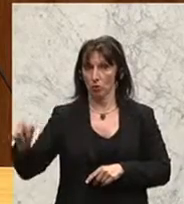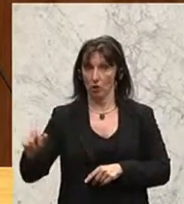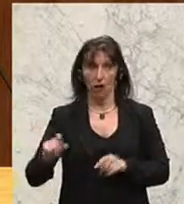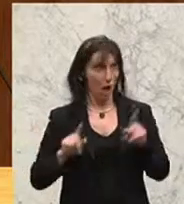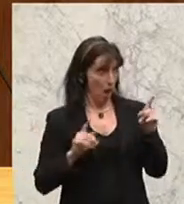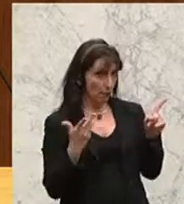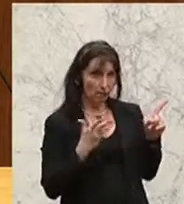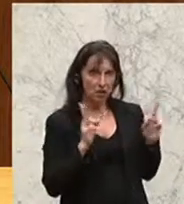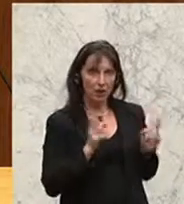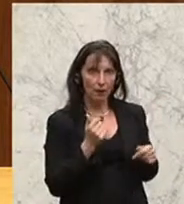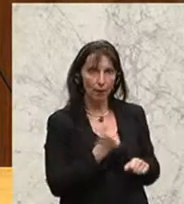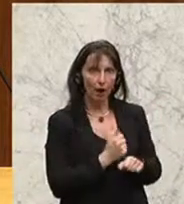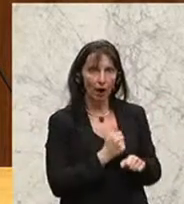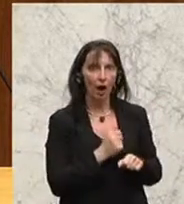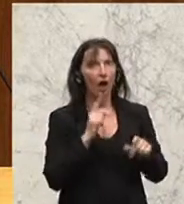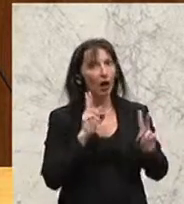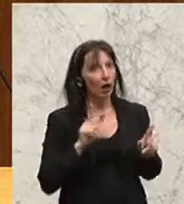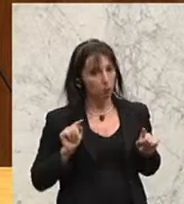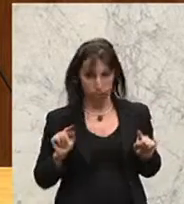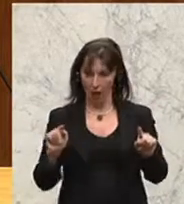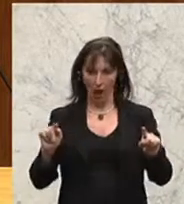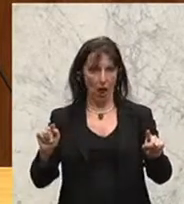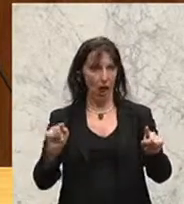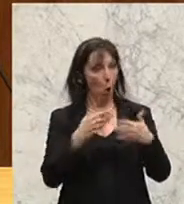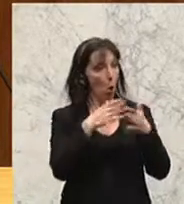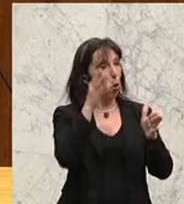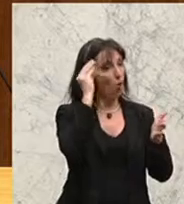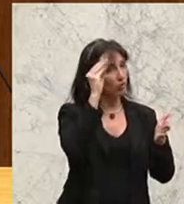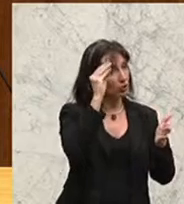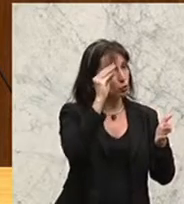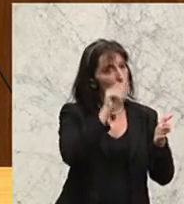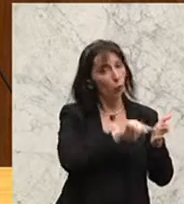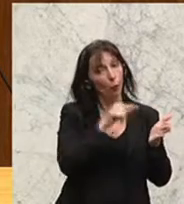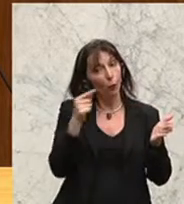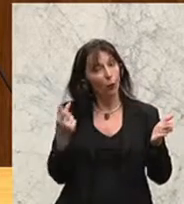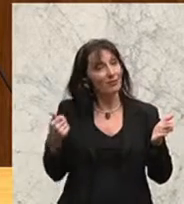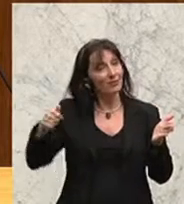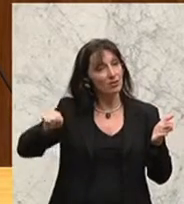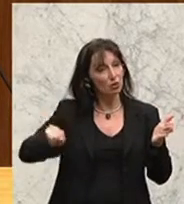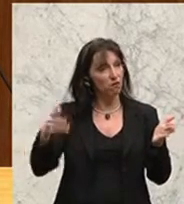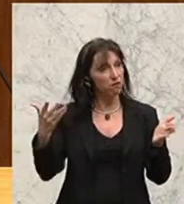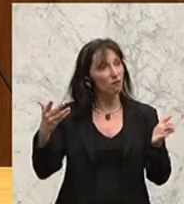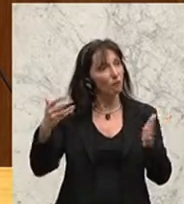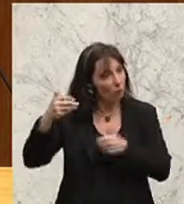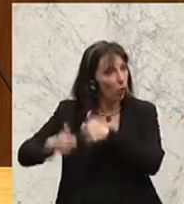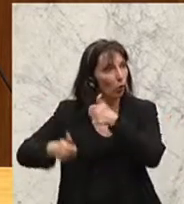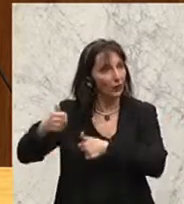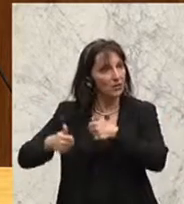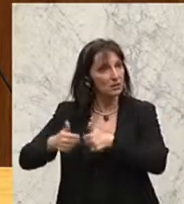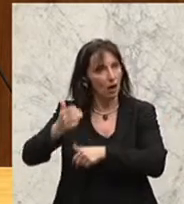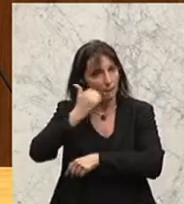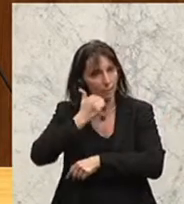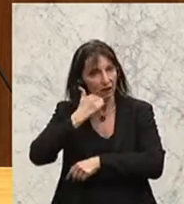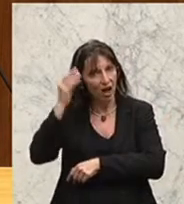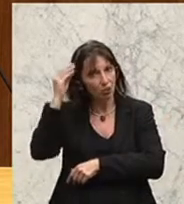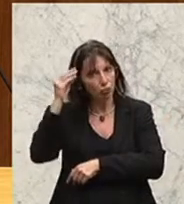aufbauen und den öffentlichen Schulen eine Konkurrenz zur Seite stellen, nämlich die privaten Schulen. Und dann wird es auch bei den öffentlichen besser. Und da haben die